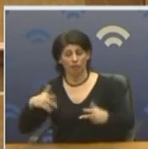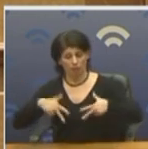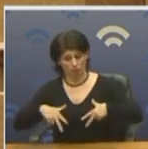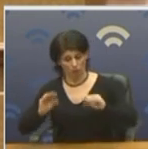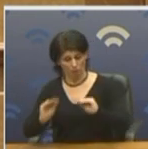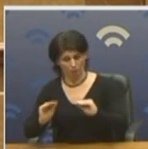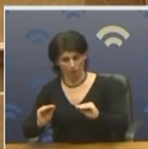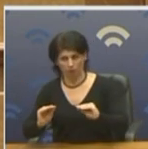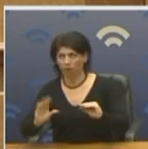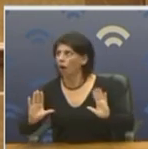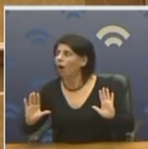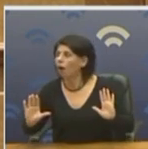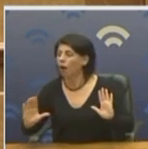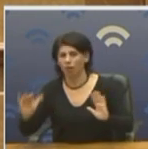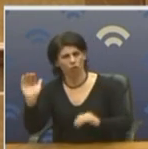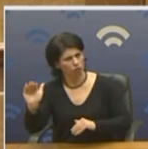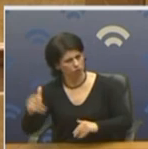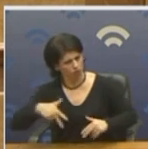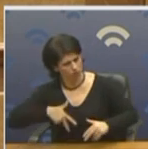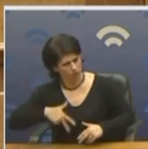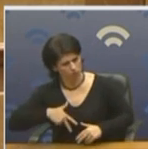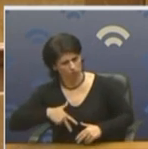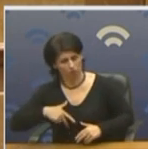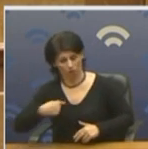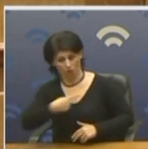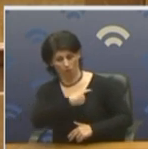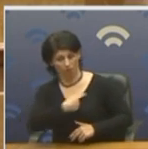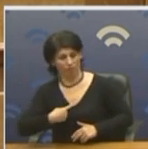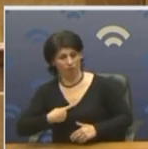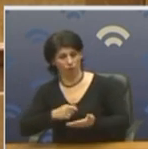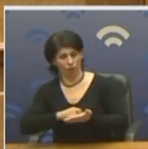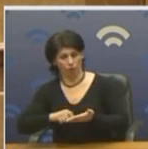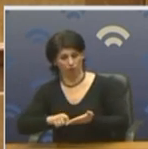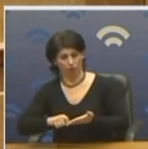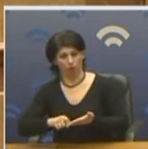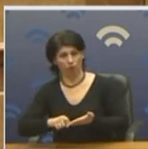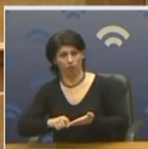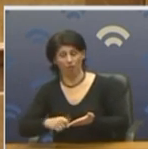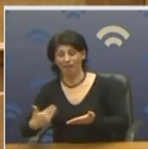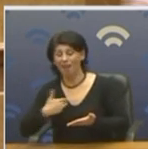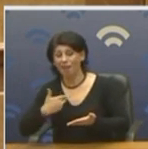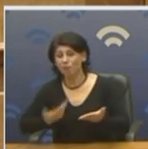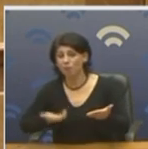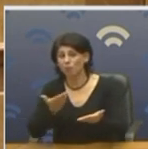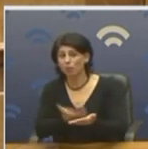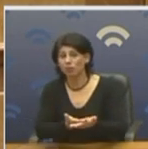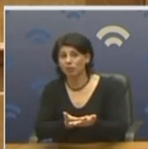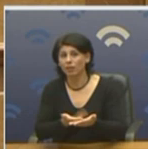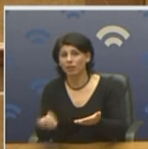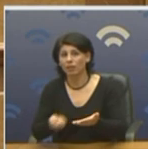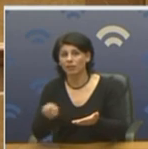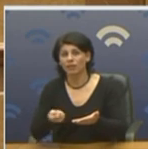κύριε Πρωθυπουργέ, ρώτησε την Υπουργό σας. Έβαλα το διευθύντου γραφείο μου και τη διευθύντριά μου να τηλεφωνήσει στην Υπουργό. Εμείς προτείναμε να γίνει η εκπαιδευτική